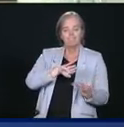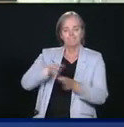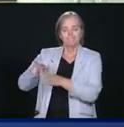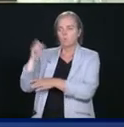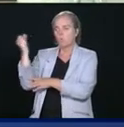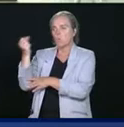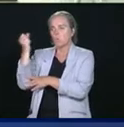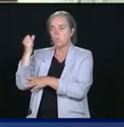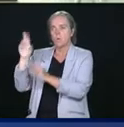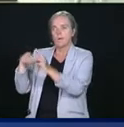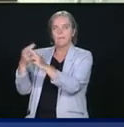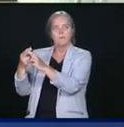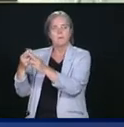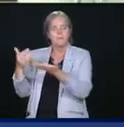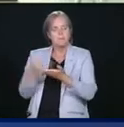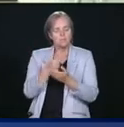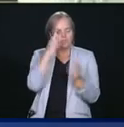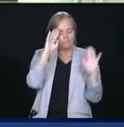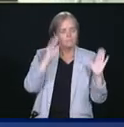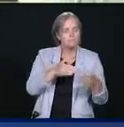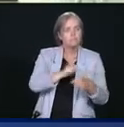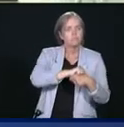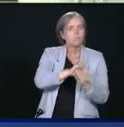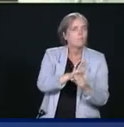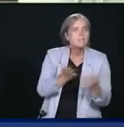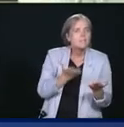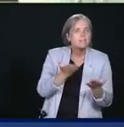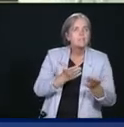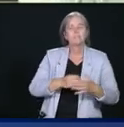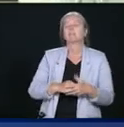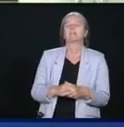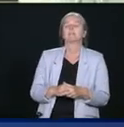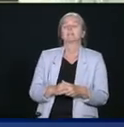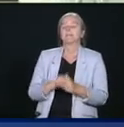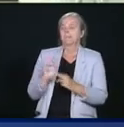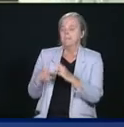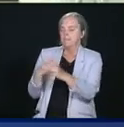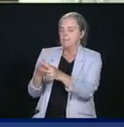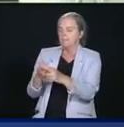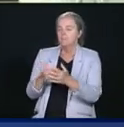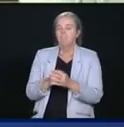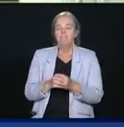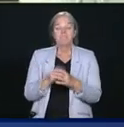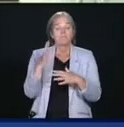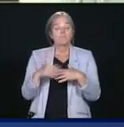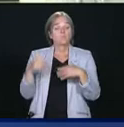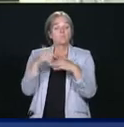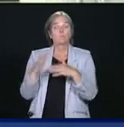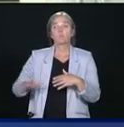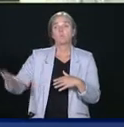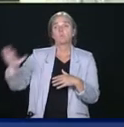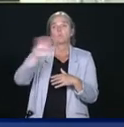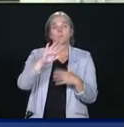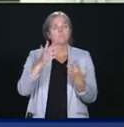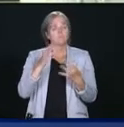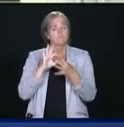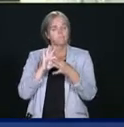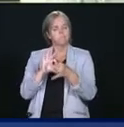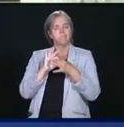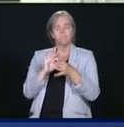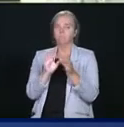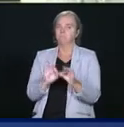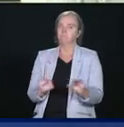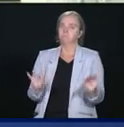Réponse. Il n'y a pas de relation plus importante pour mon gouvernement que celle que nous entretenons avec les peuples autochtones. Nous